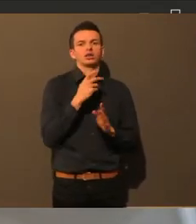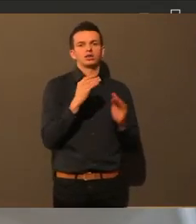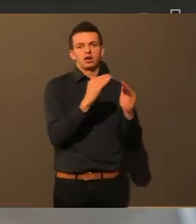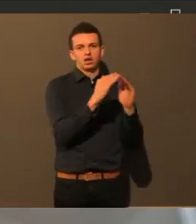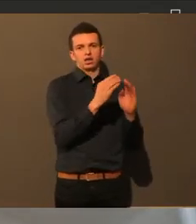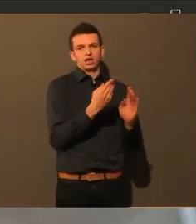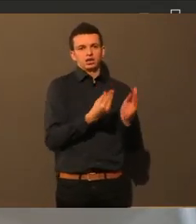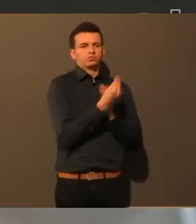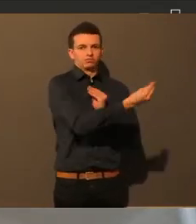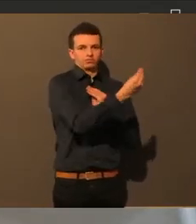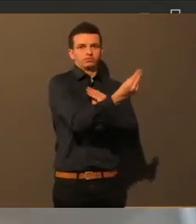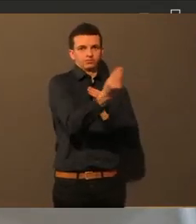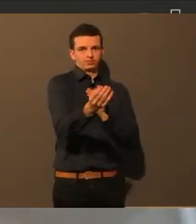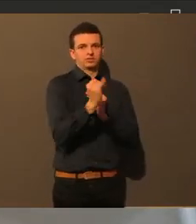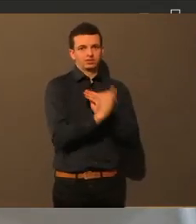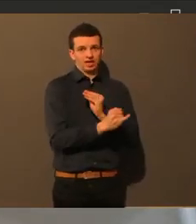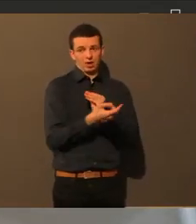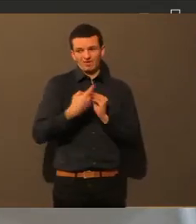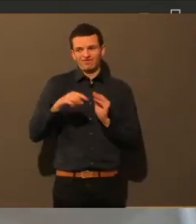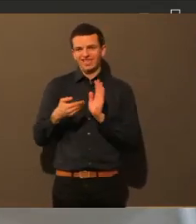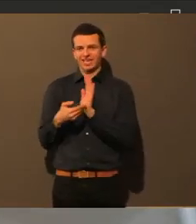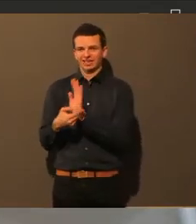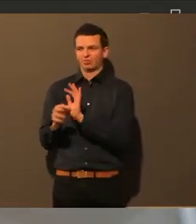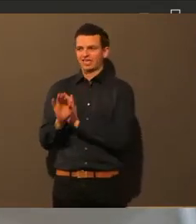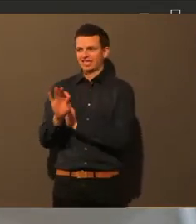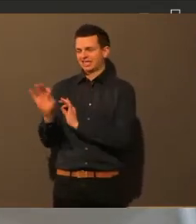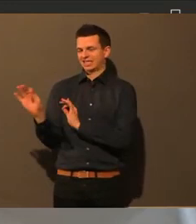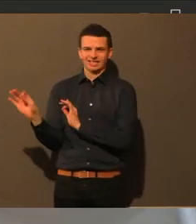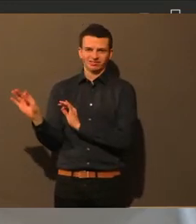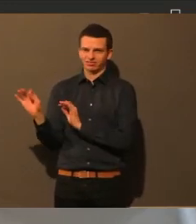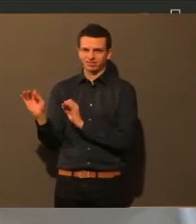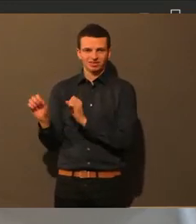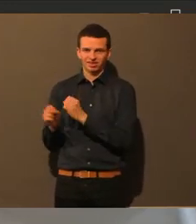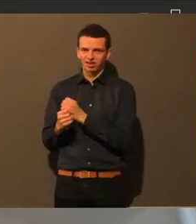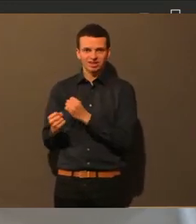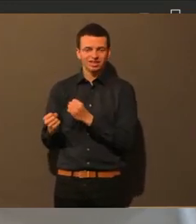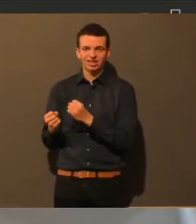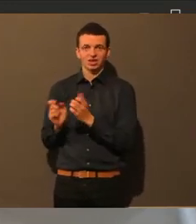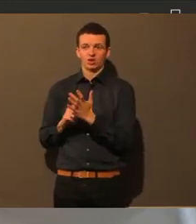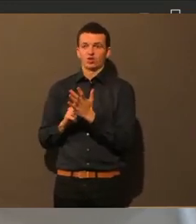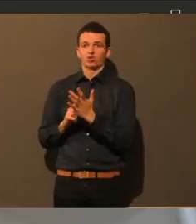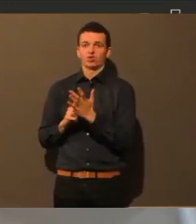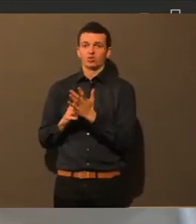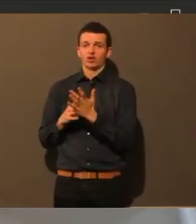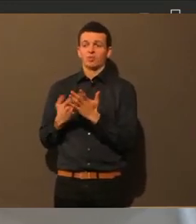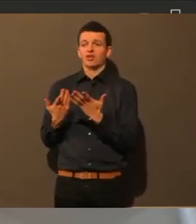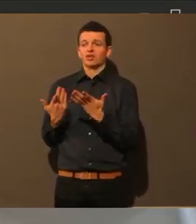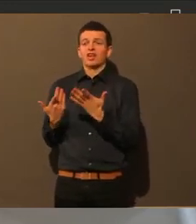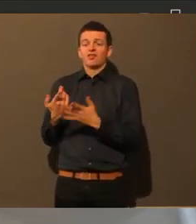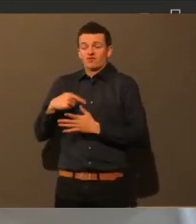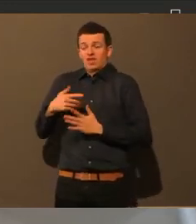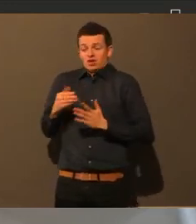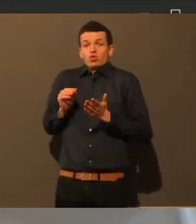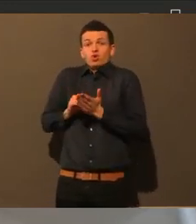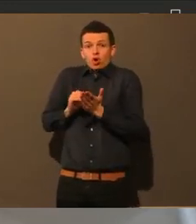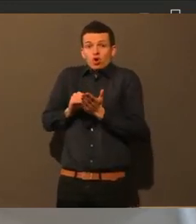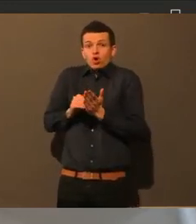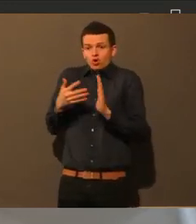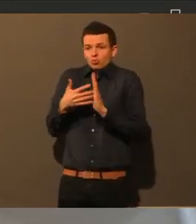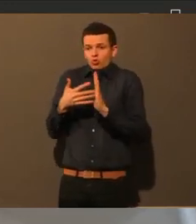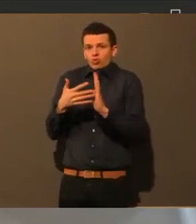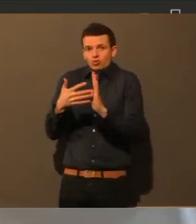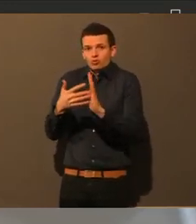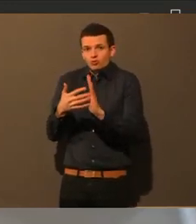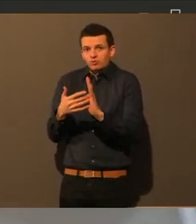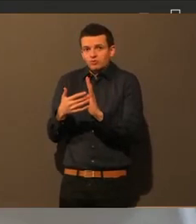kann ich dazu leider jetzt nicht sagen, weil wir dieses Thema eben noch prüfen müssen. Wir haben mit dem